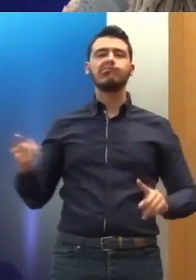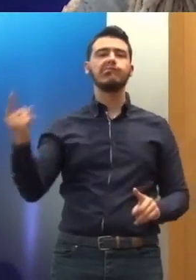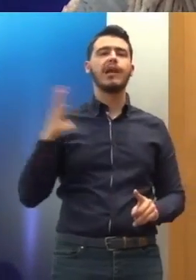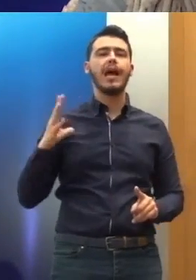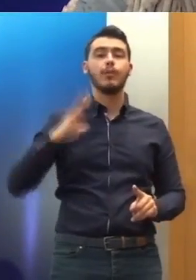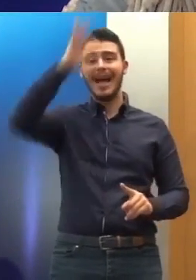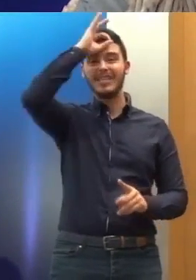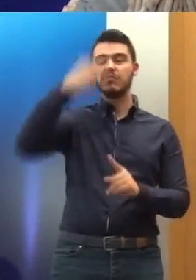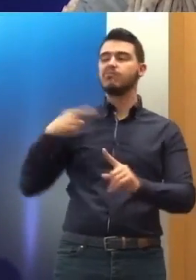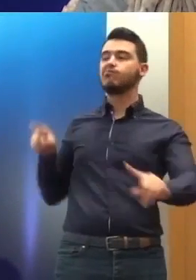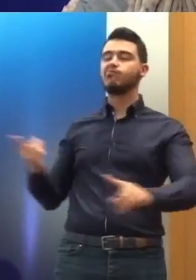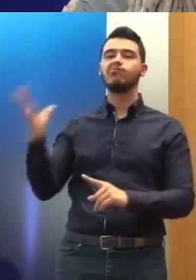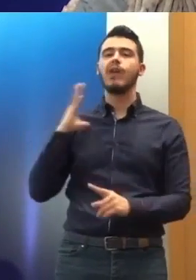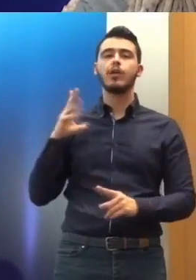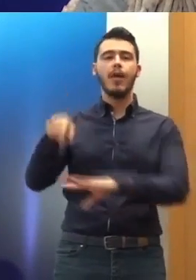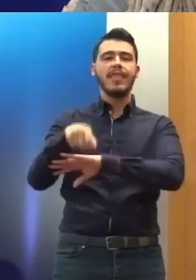αστυνομία